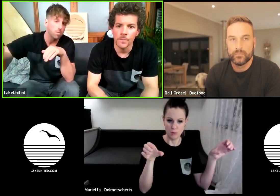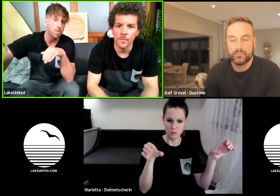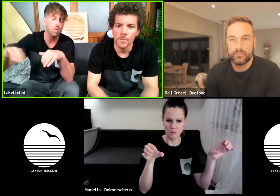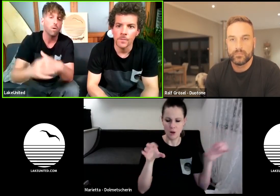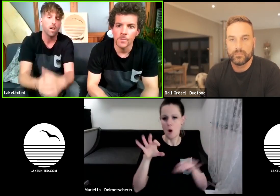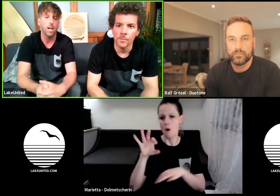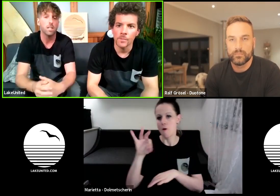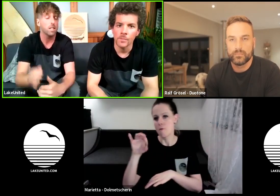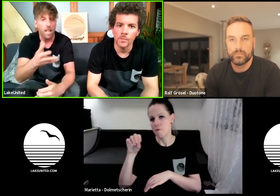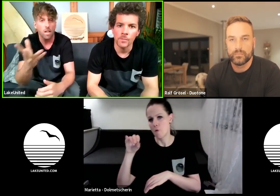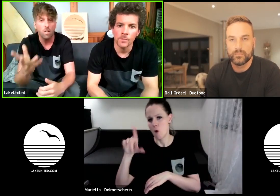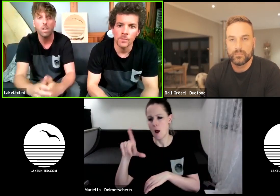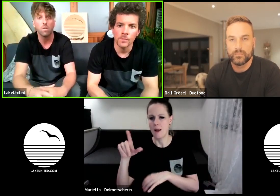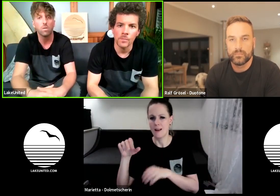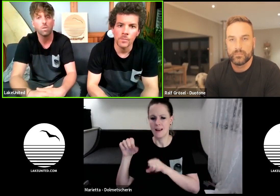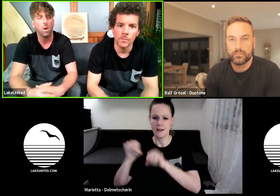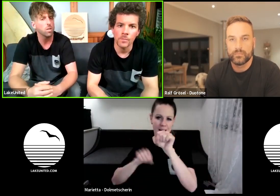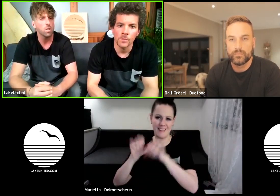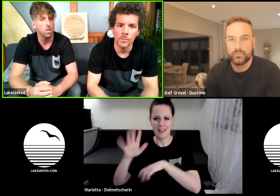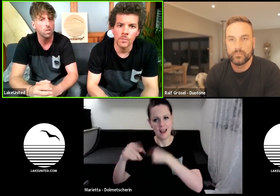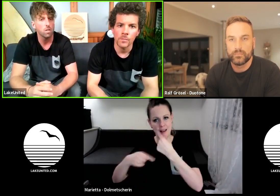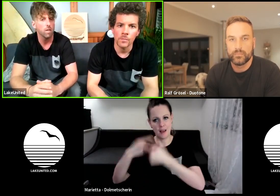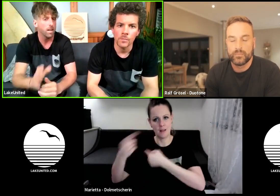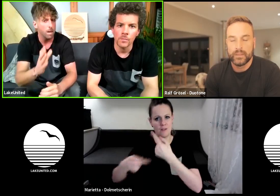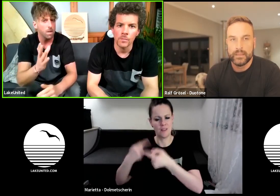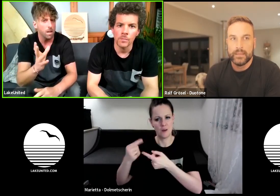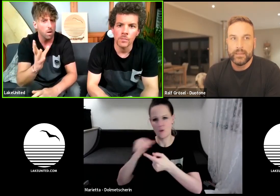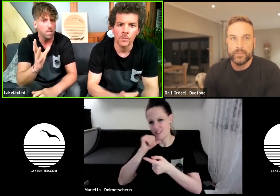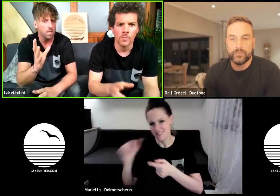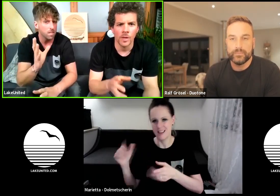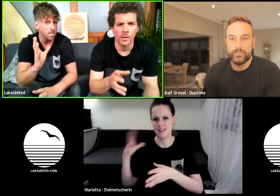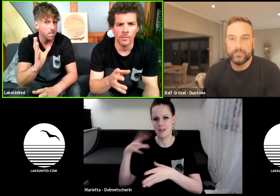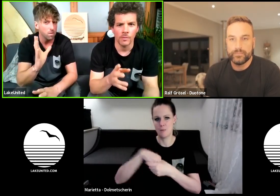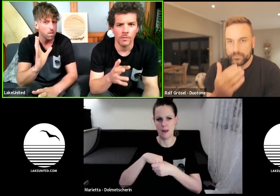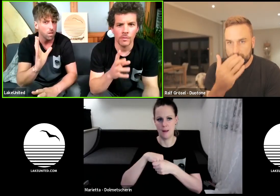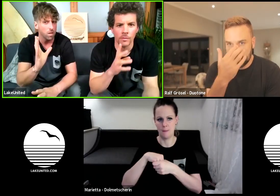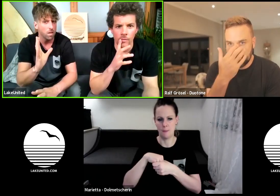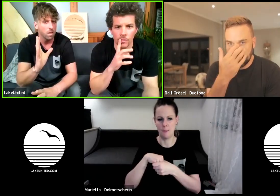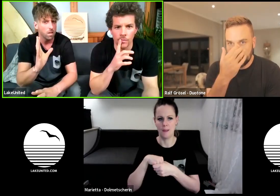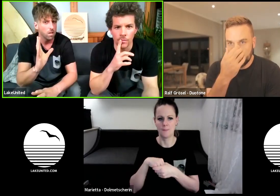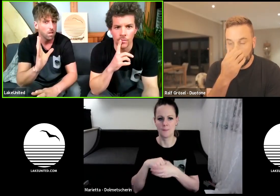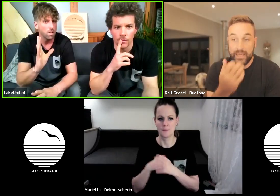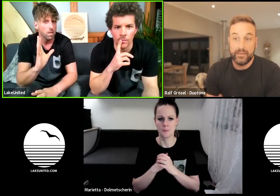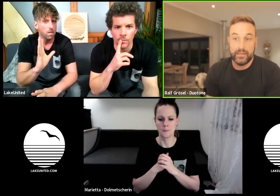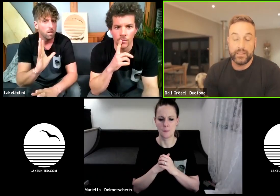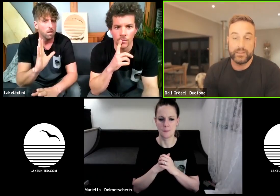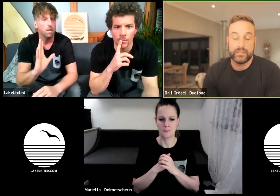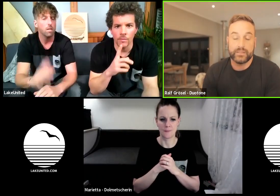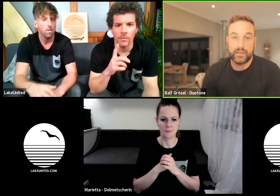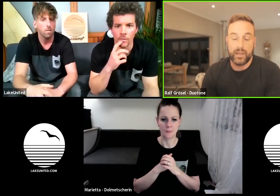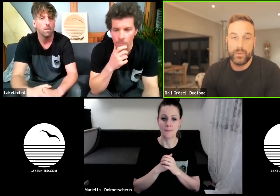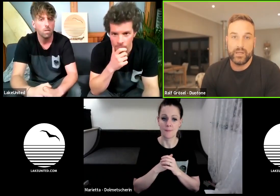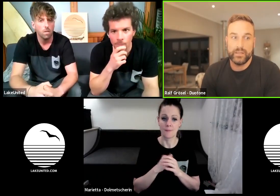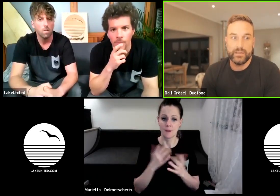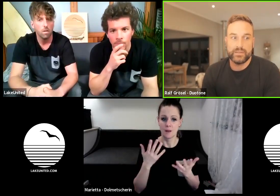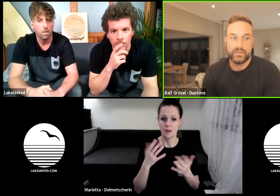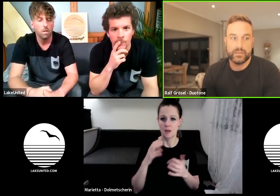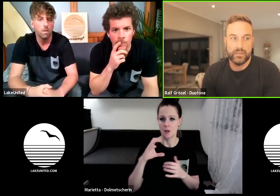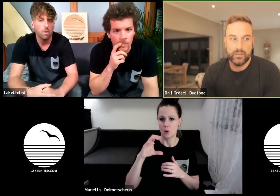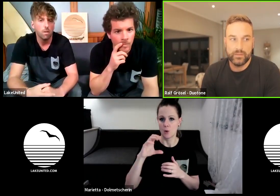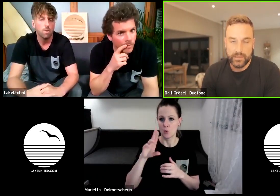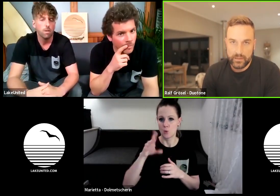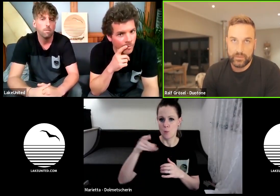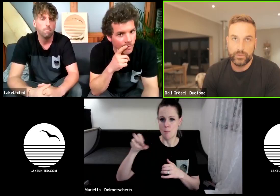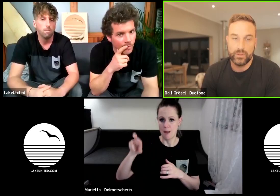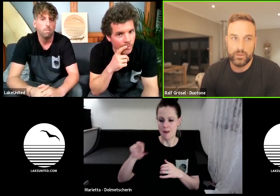Warum sind die Vollkites in deiner Entwicklung so ausgeschlossen? Weil Kappa, glaube ich, ist ja nicht von dir, oder? Nein, richtig. Der Kappa ist